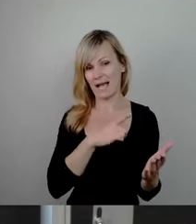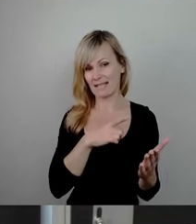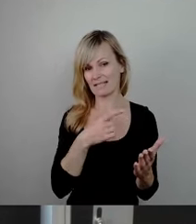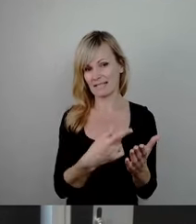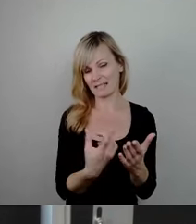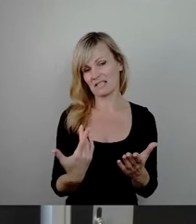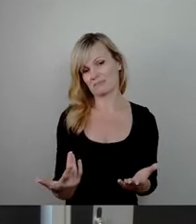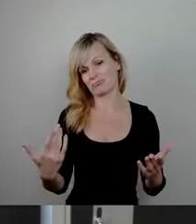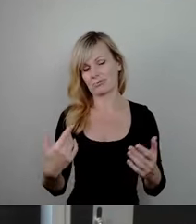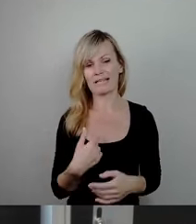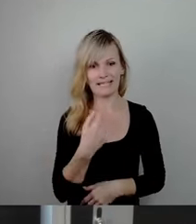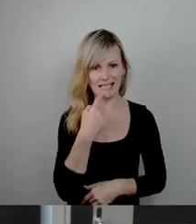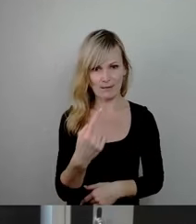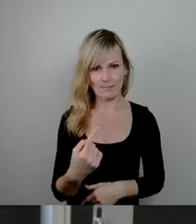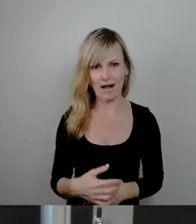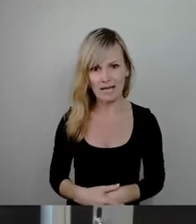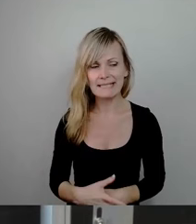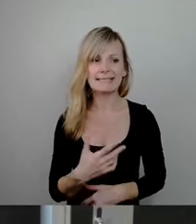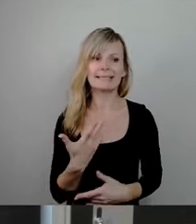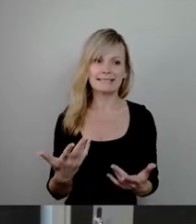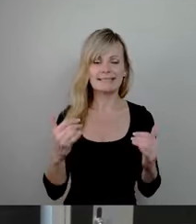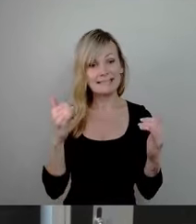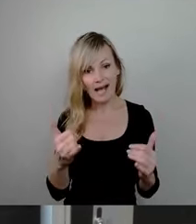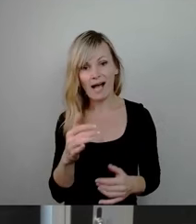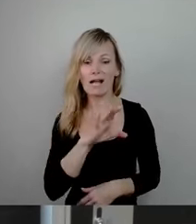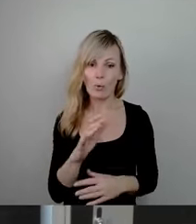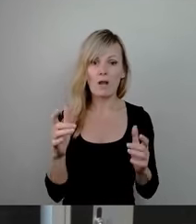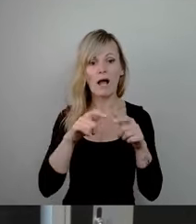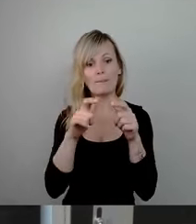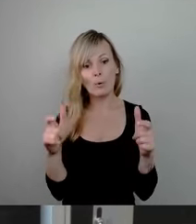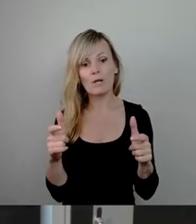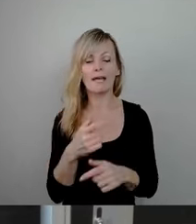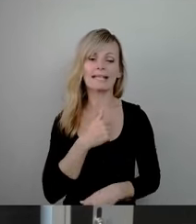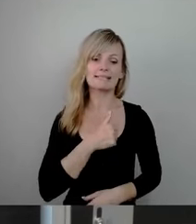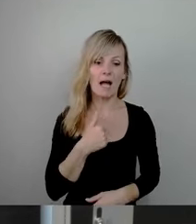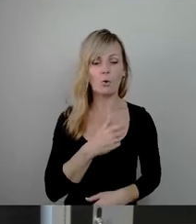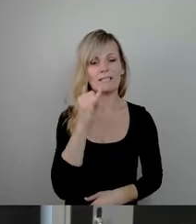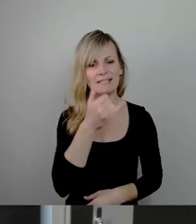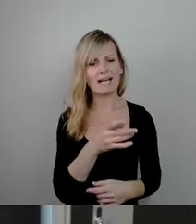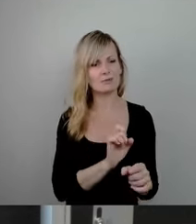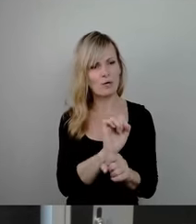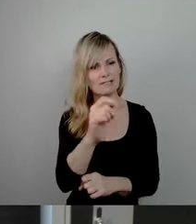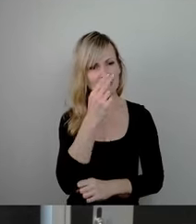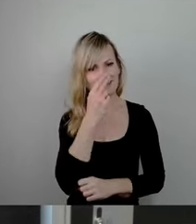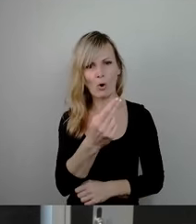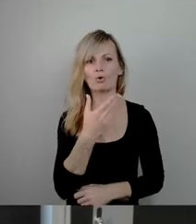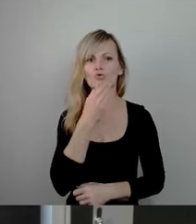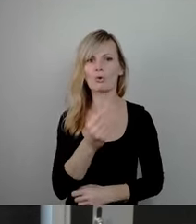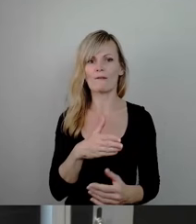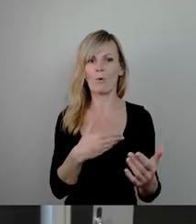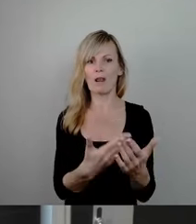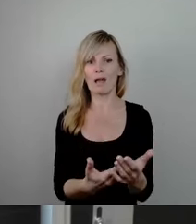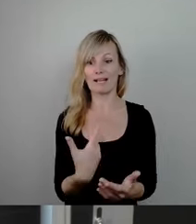aller, ich sage mal so, auch Trauer über die Carola-Brücke auch eine schöne Sache, weil sie zeigt tatsächlich mal, dass eine Stadtverwaltung, wenn es denn drauf